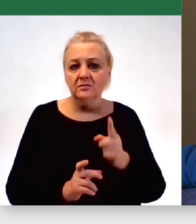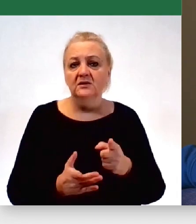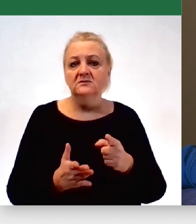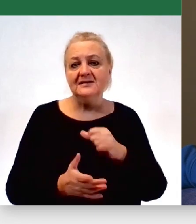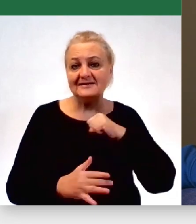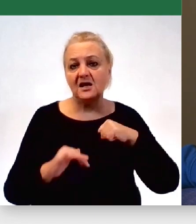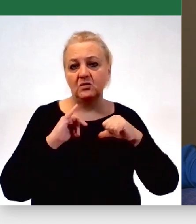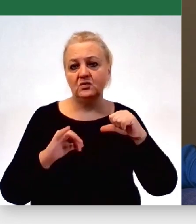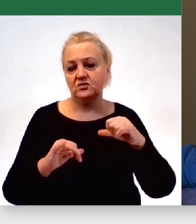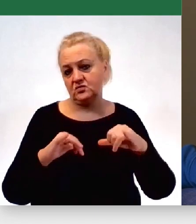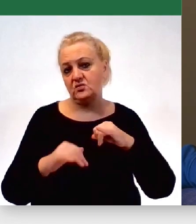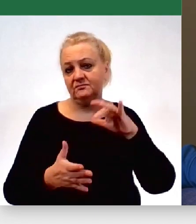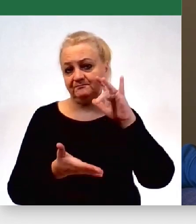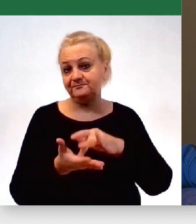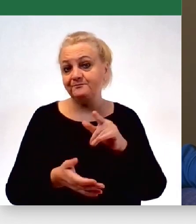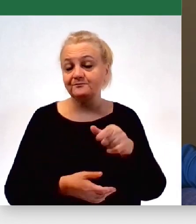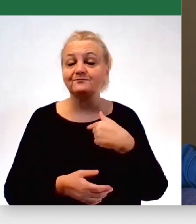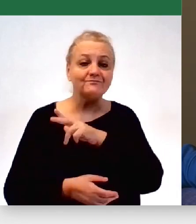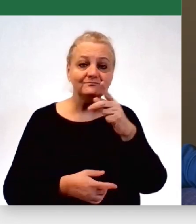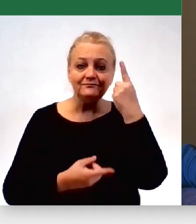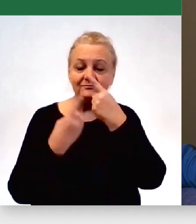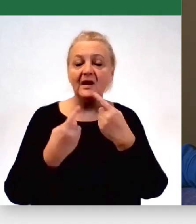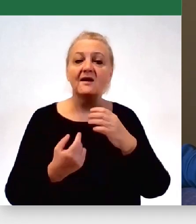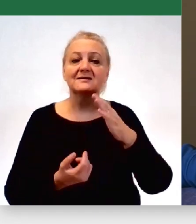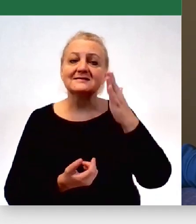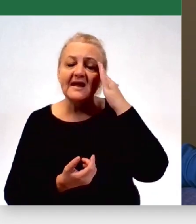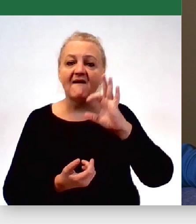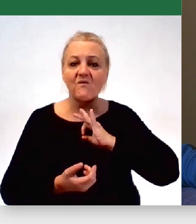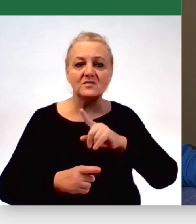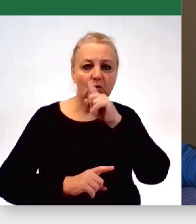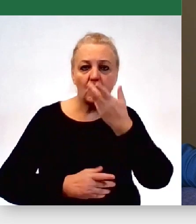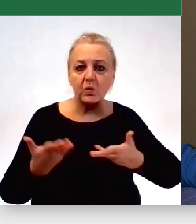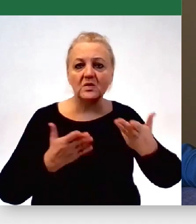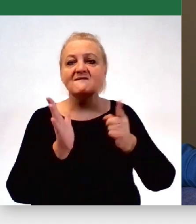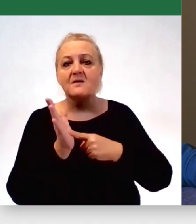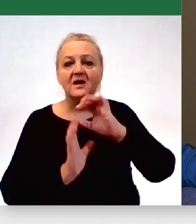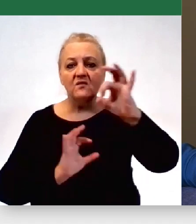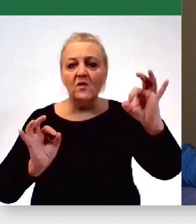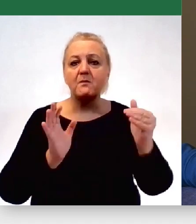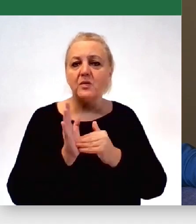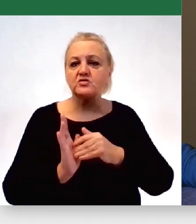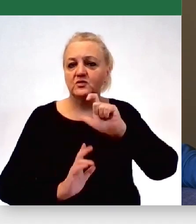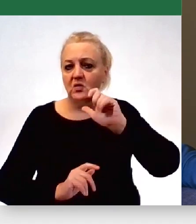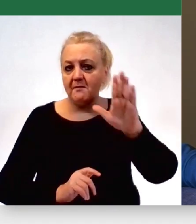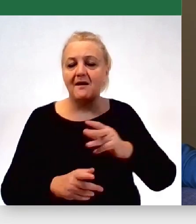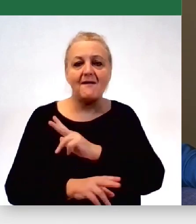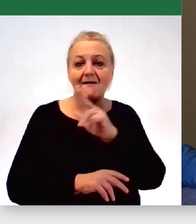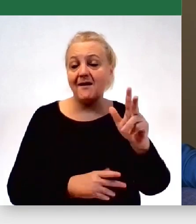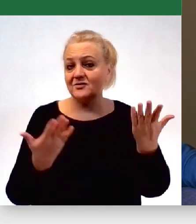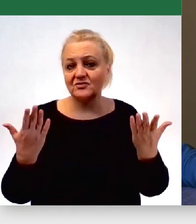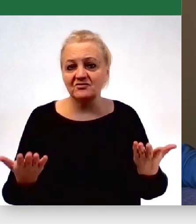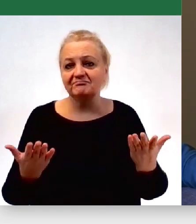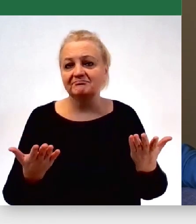samorządzie. Każdy z nas, tak myślę, zna swoje wspólnoty, ich oczekiwania, ich potrzeby. Każdy z nas też